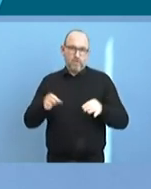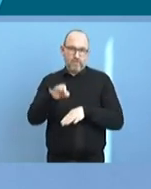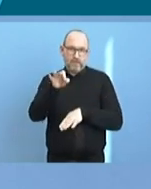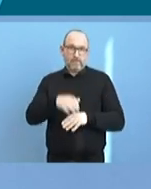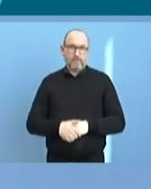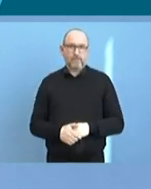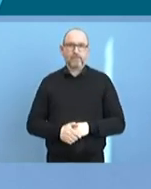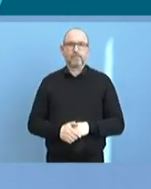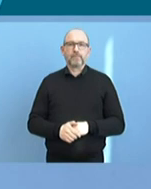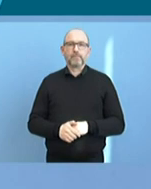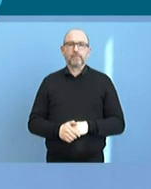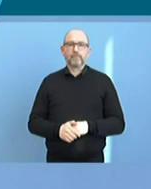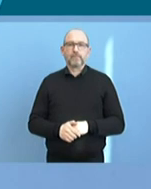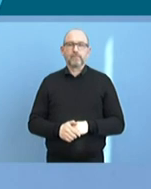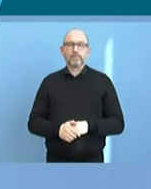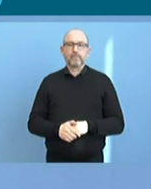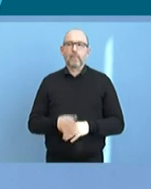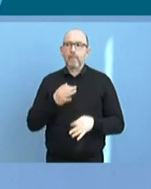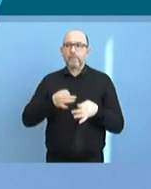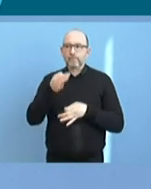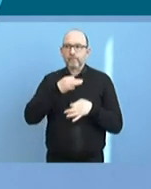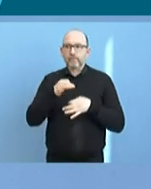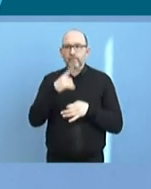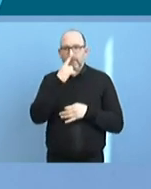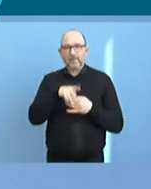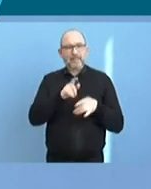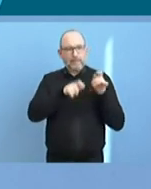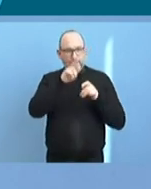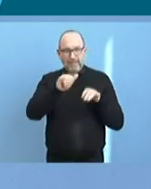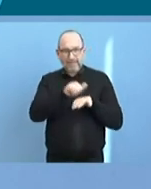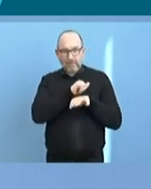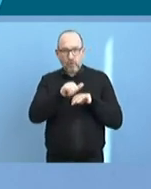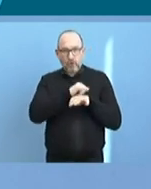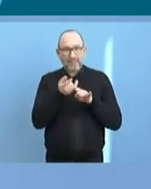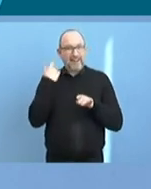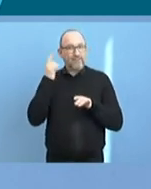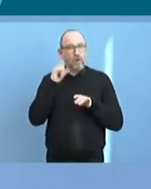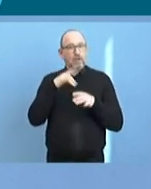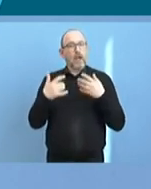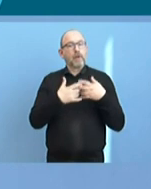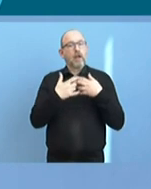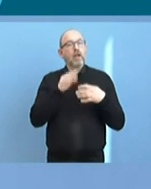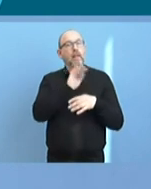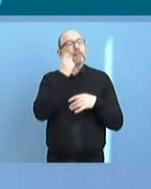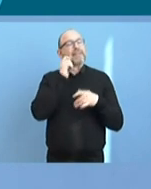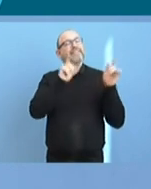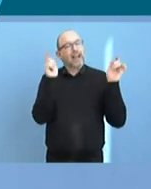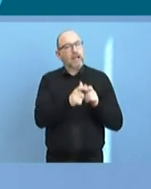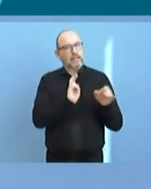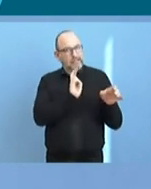Zusatz, Herr Jung? Hätten Menschen, die in New York waren in den letzten zwei Wochen, informiert darüber, dass die Amerikaner sagen, dass die in Quarantäne gehen sollen?